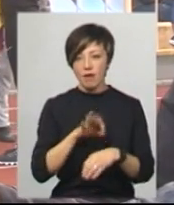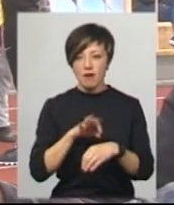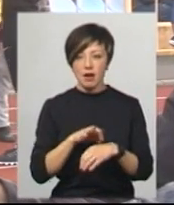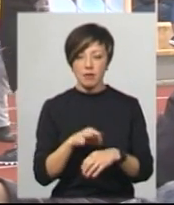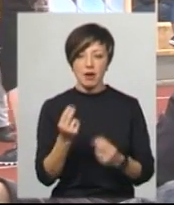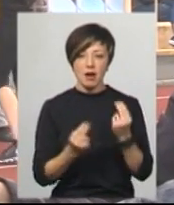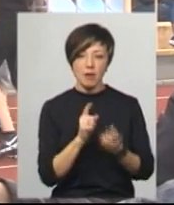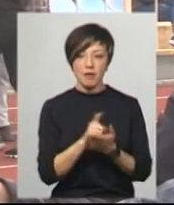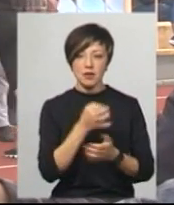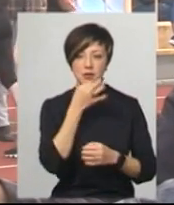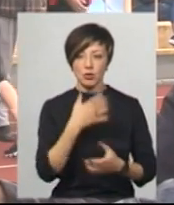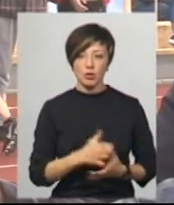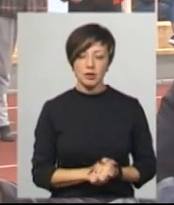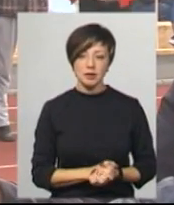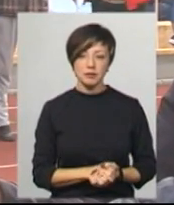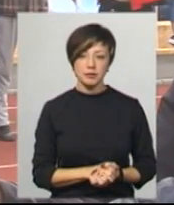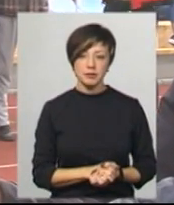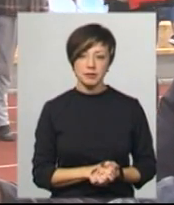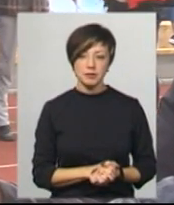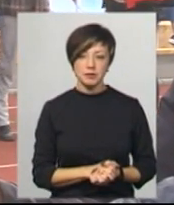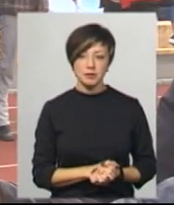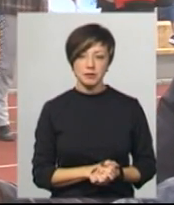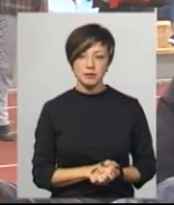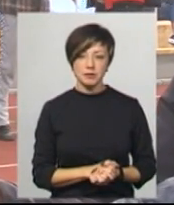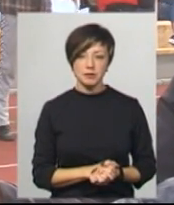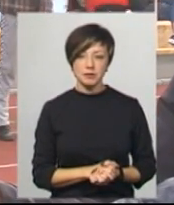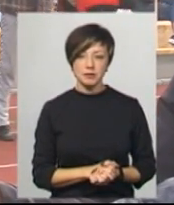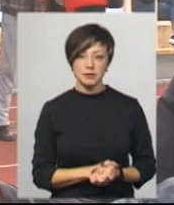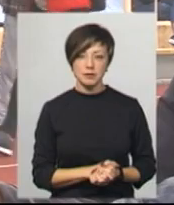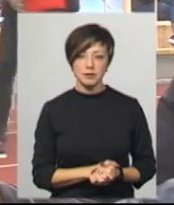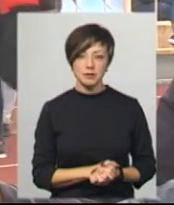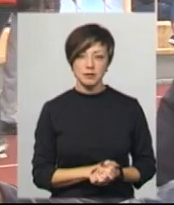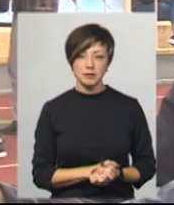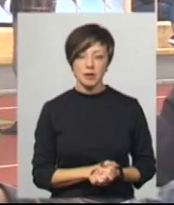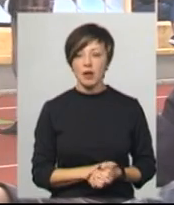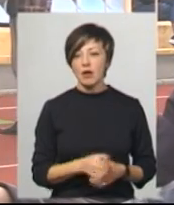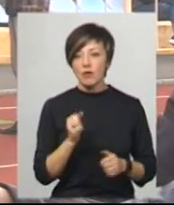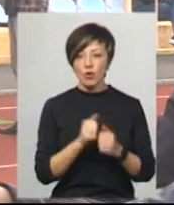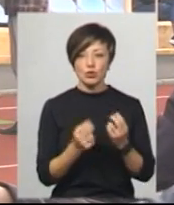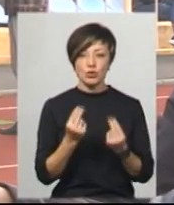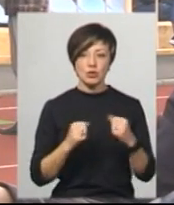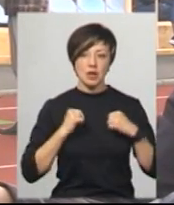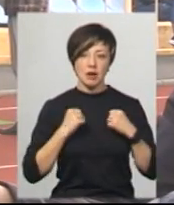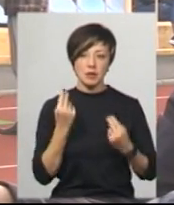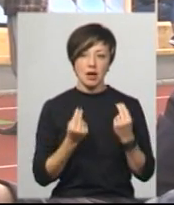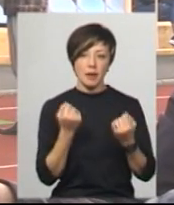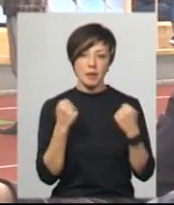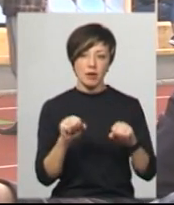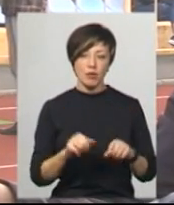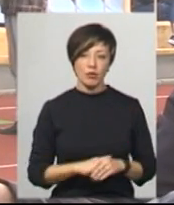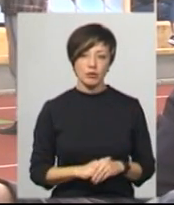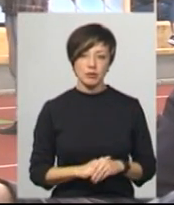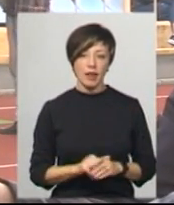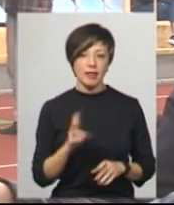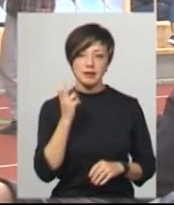гра повинна буде сподобатись. А що до... Ми в кожну гру стараємося грати на перемогу. Не завжди воно виходить.